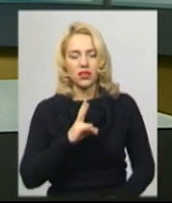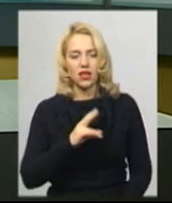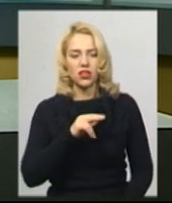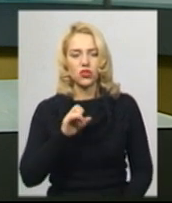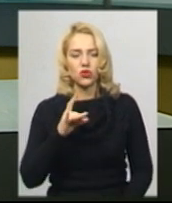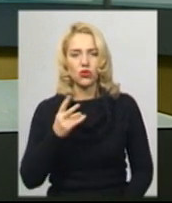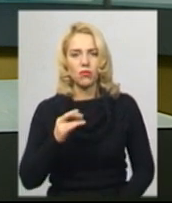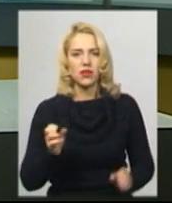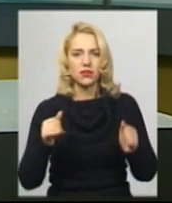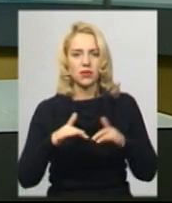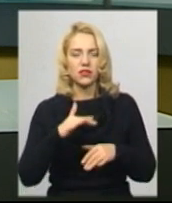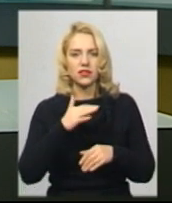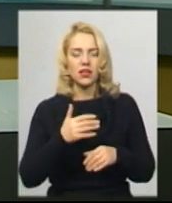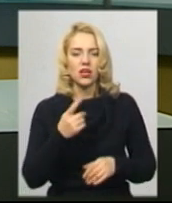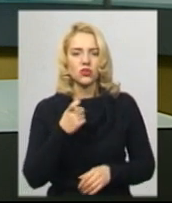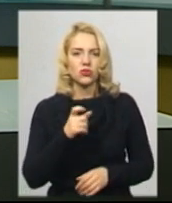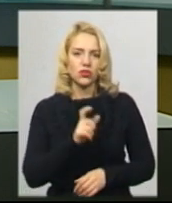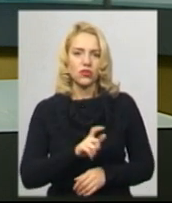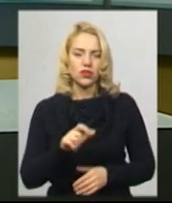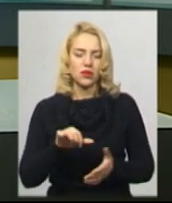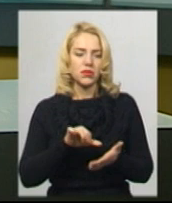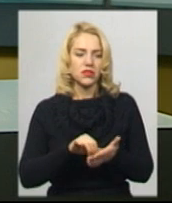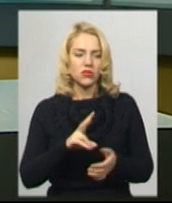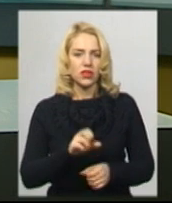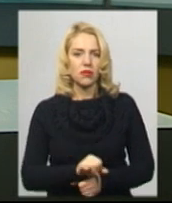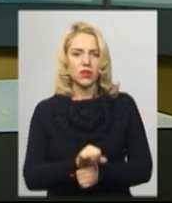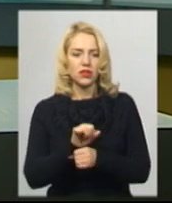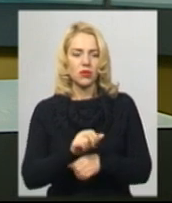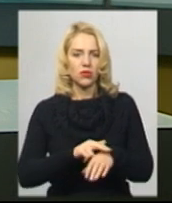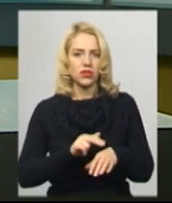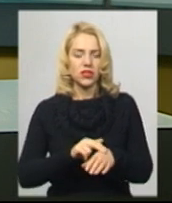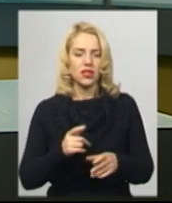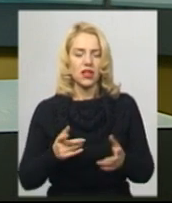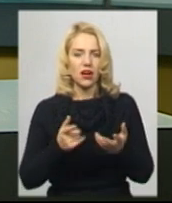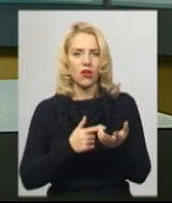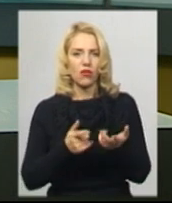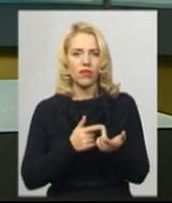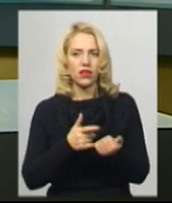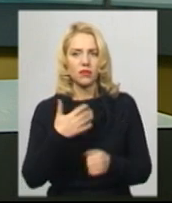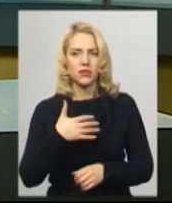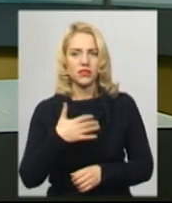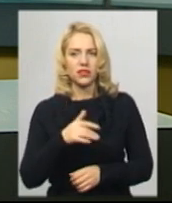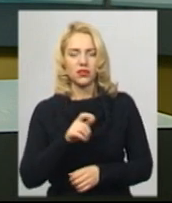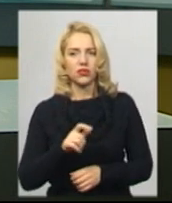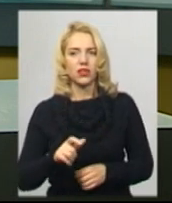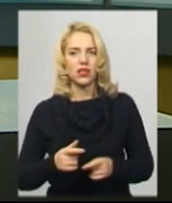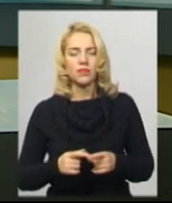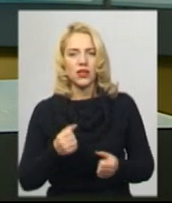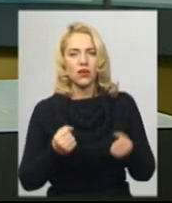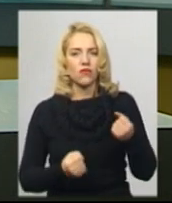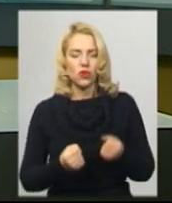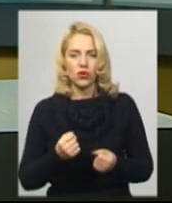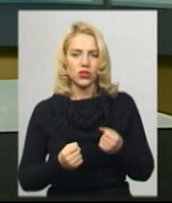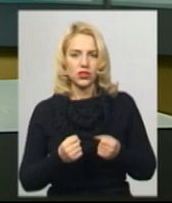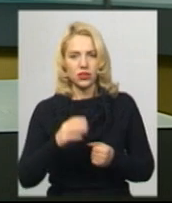понад сотня людей. Присутні на мітингу поліцейські нарахували трохи більше 50. Водій легковика, громадянин Туреччини,